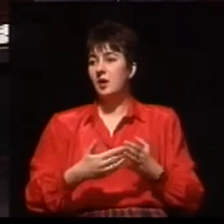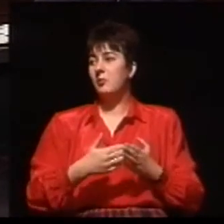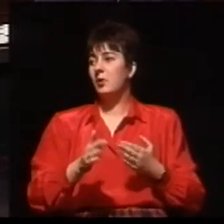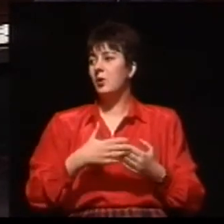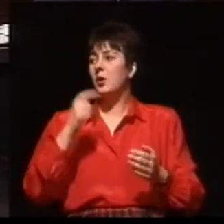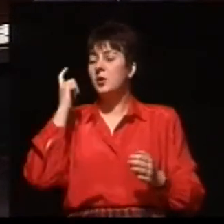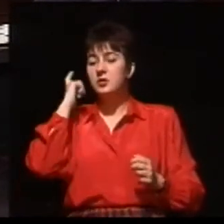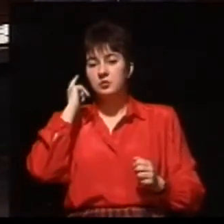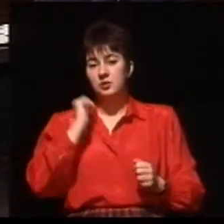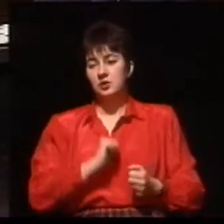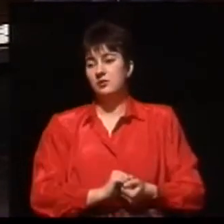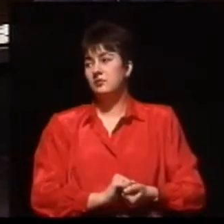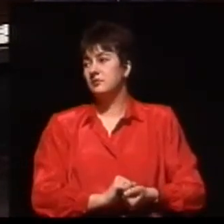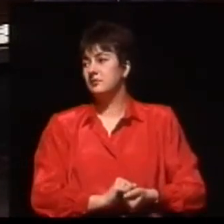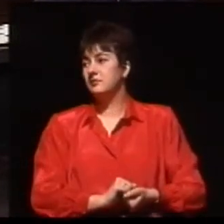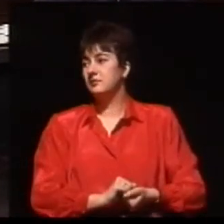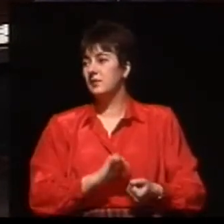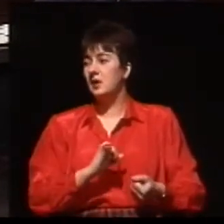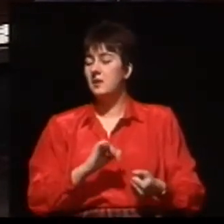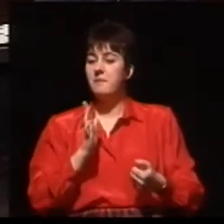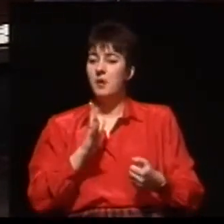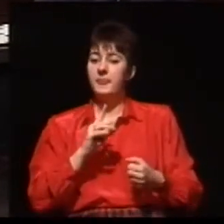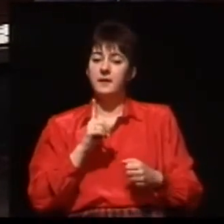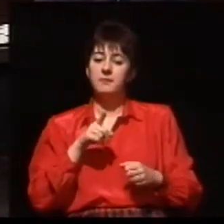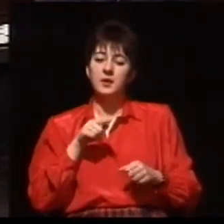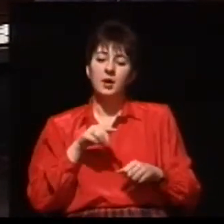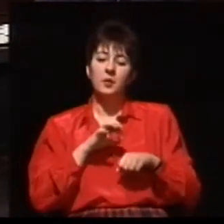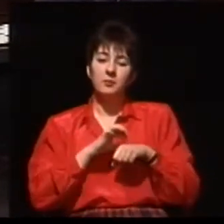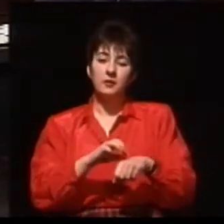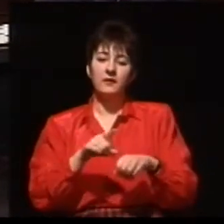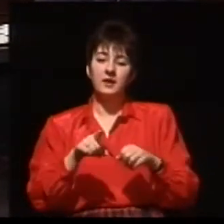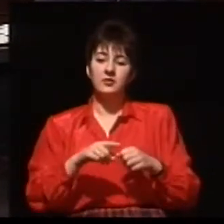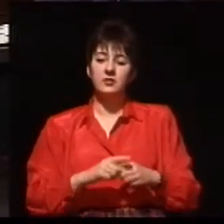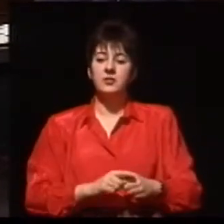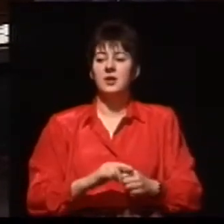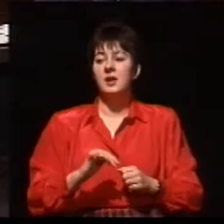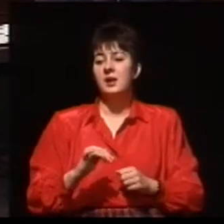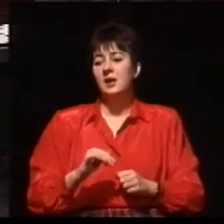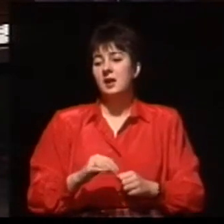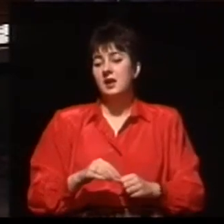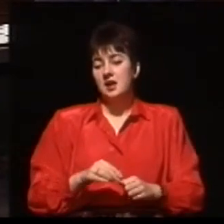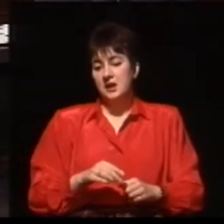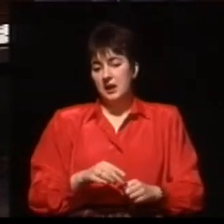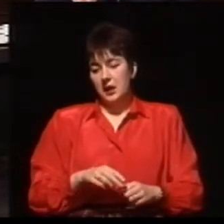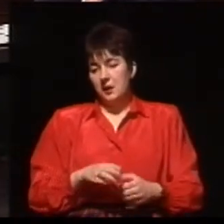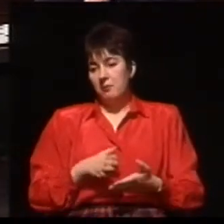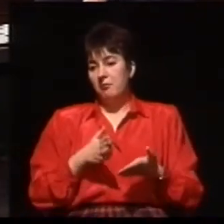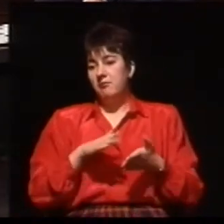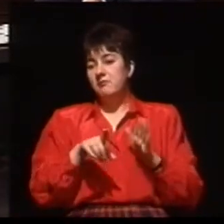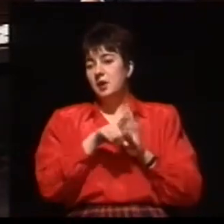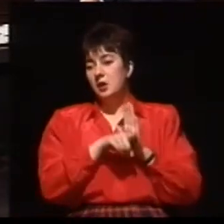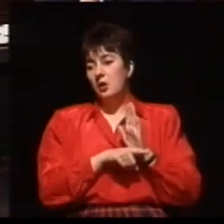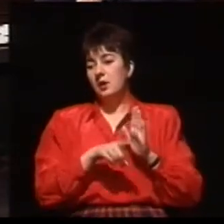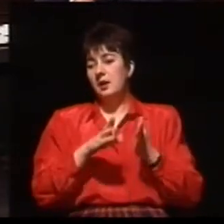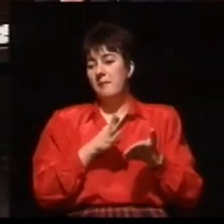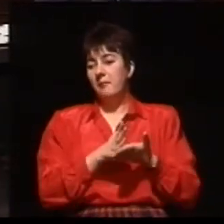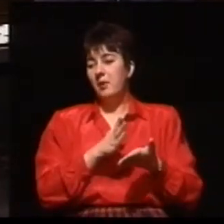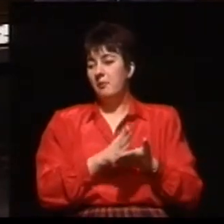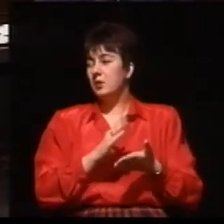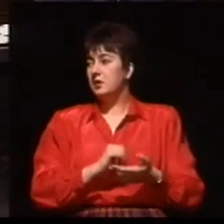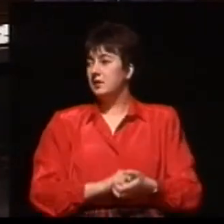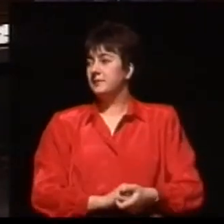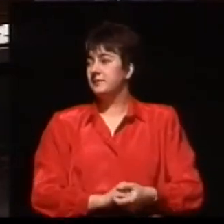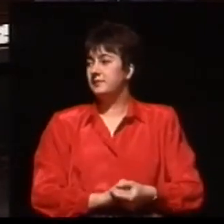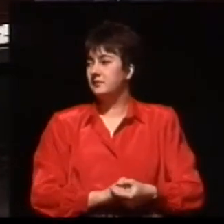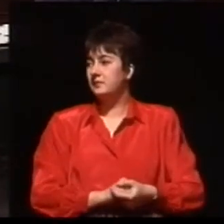się Panu udało być pierwszym w Polsce od implantu? Czy Pan gdzieś wyjechał, czy Pan się z tym zapoznał? Jak to było? Jak zawsze w takich sytuacjach, decyduje